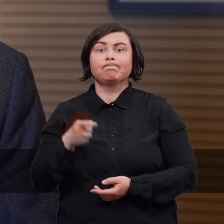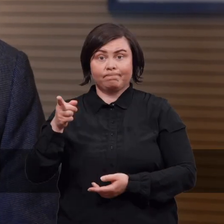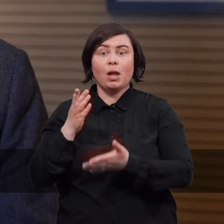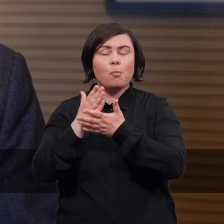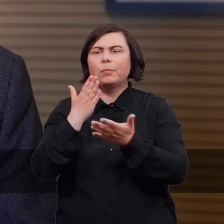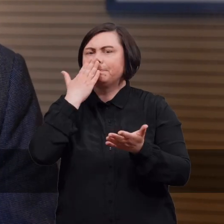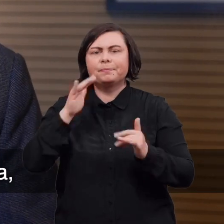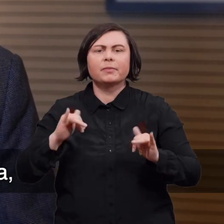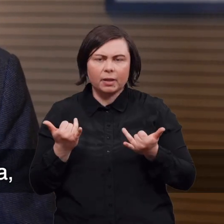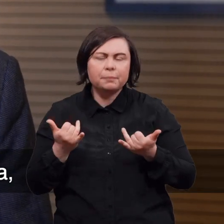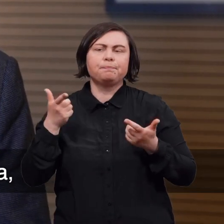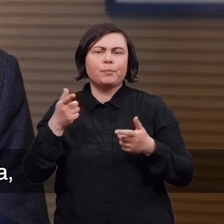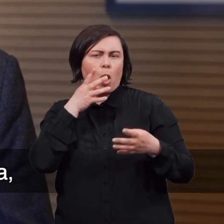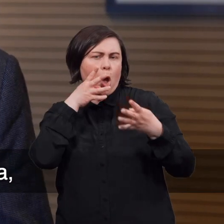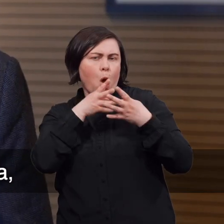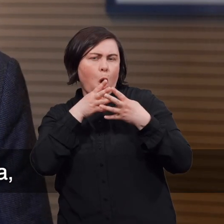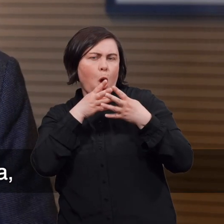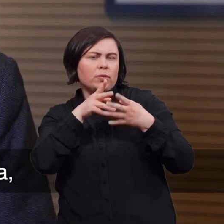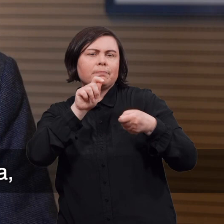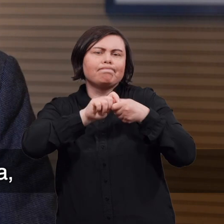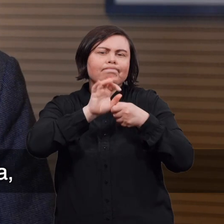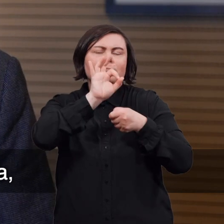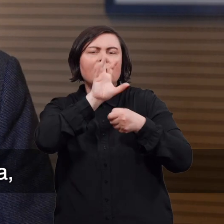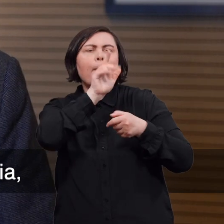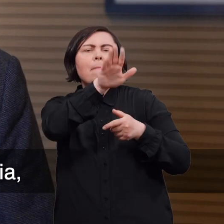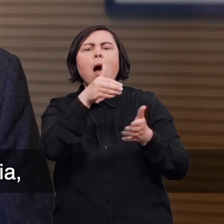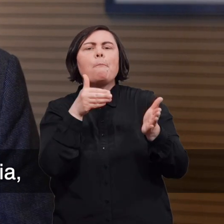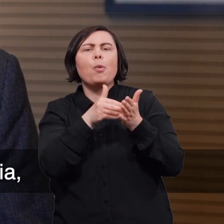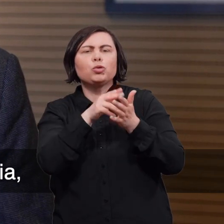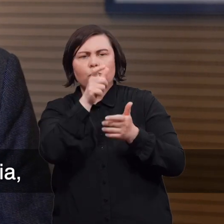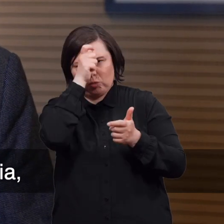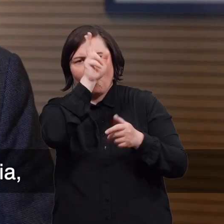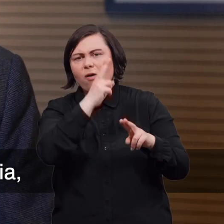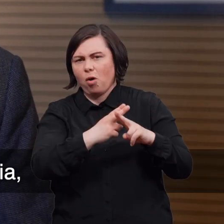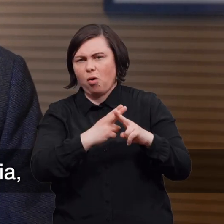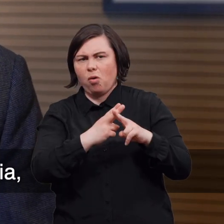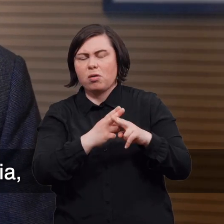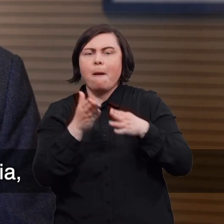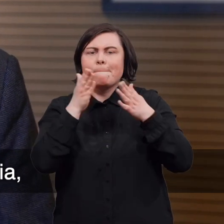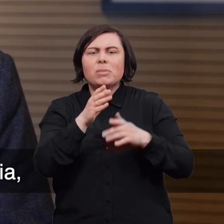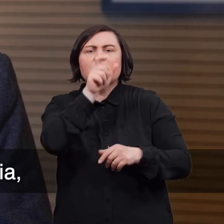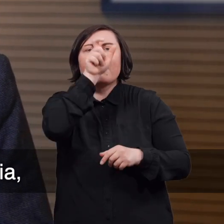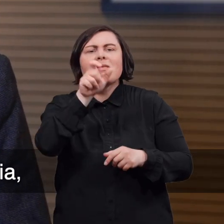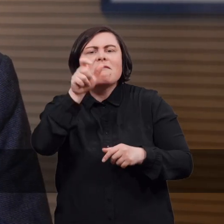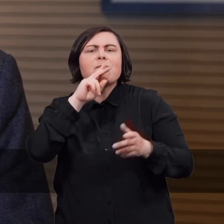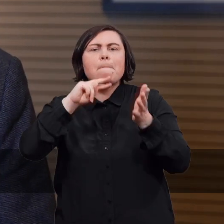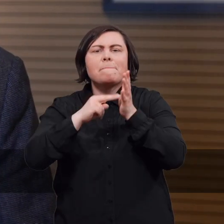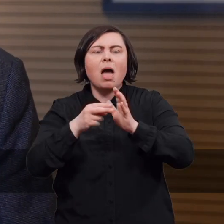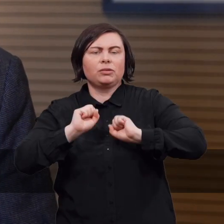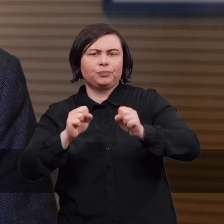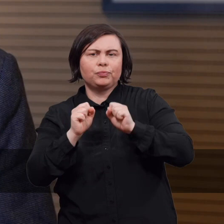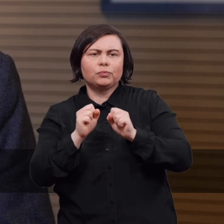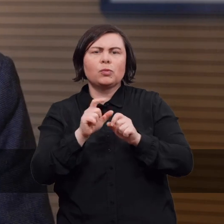pomoc polega przede wszystkim na ocenie, diagnozie potrzeb danego pacjenta, przygotowaniu indywidualnego planu działania, czyli takich